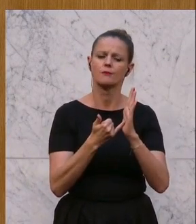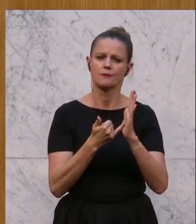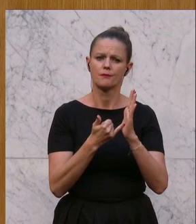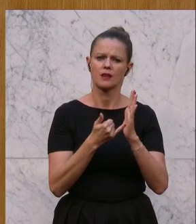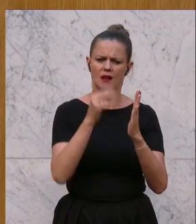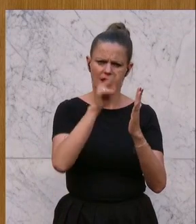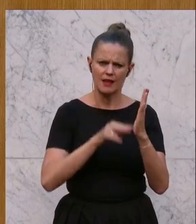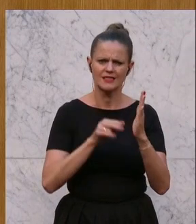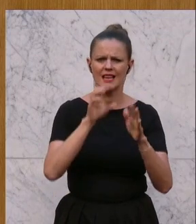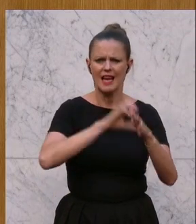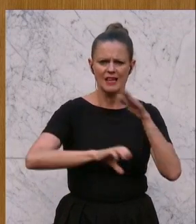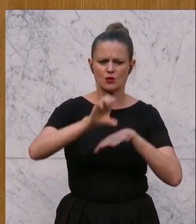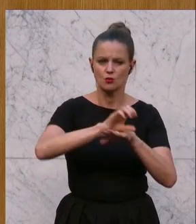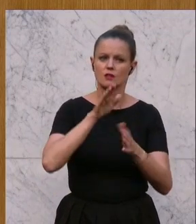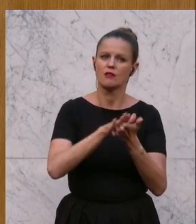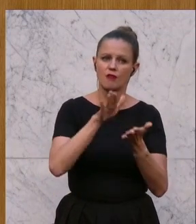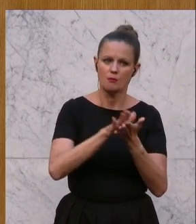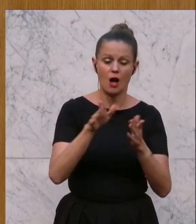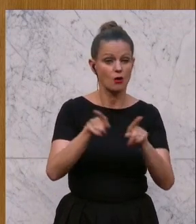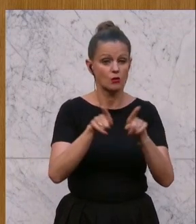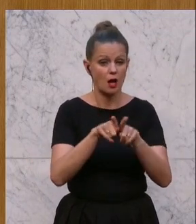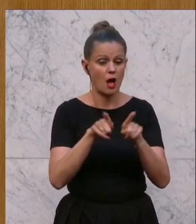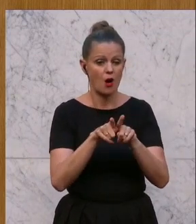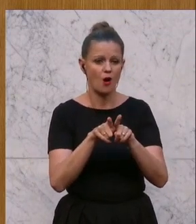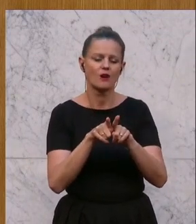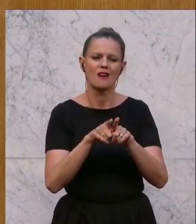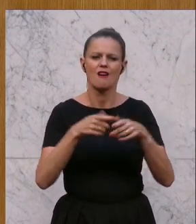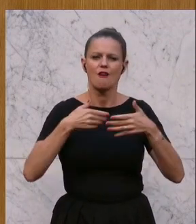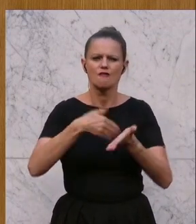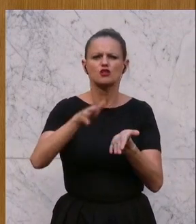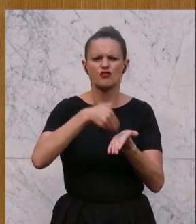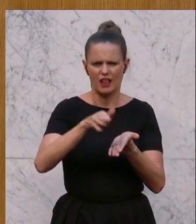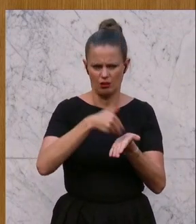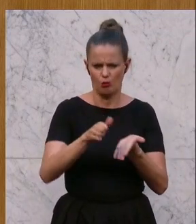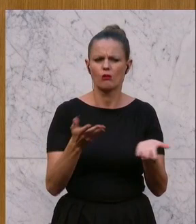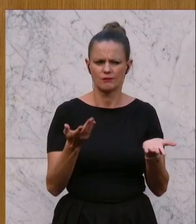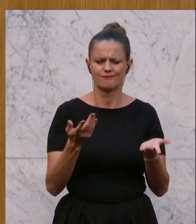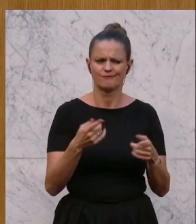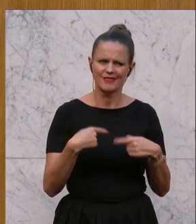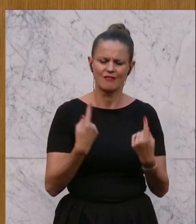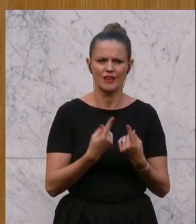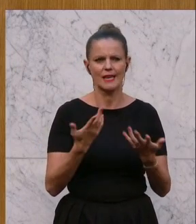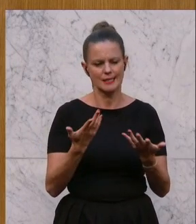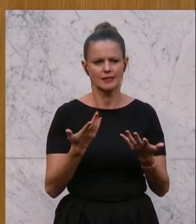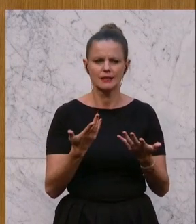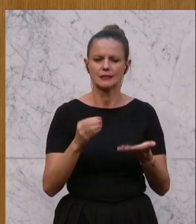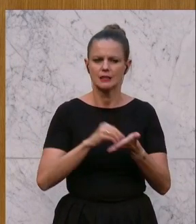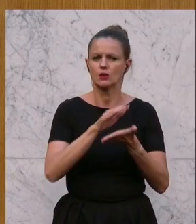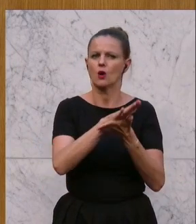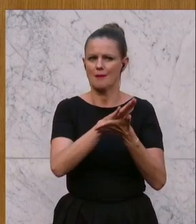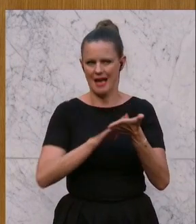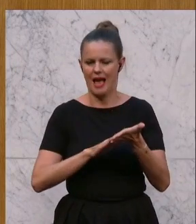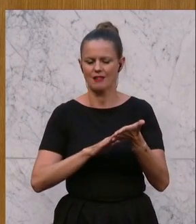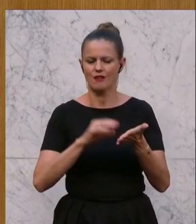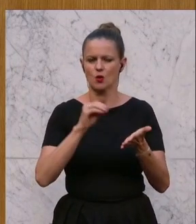des Ressourcenverbrauchs. Und letztlich der Verschwendung sind wir noch am Beginn und